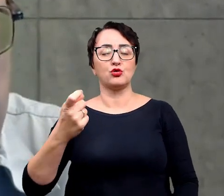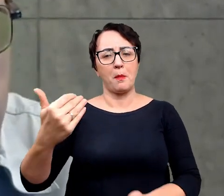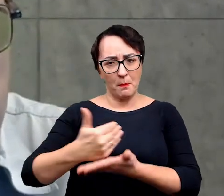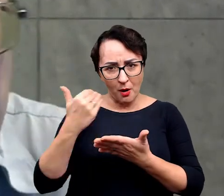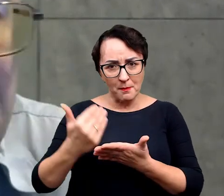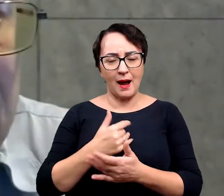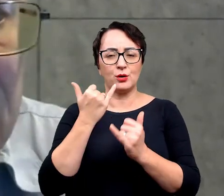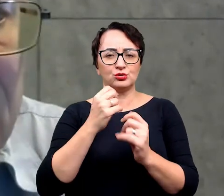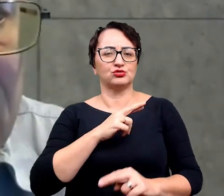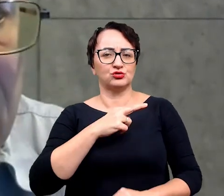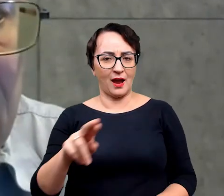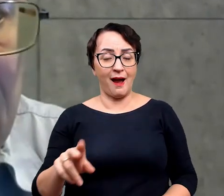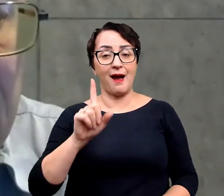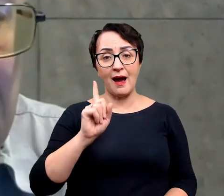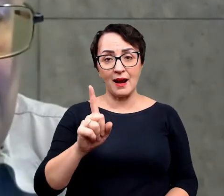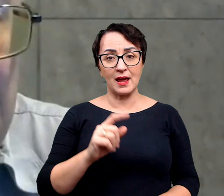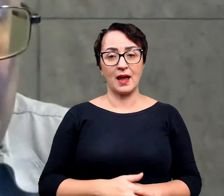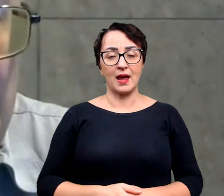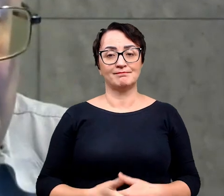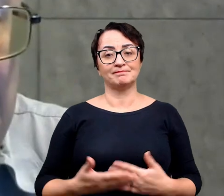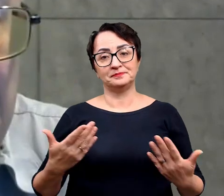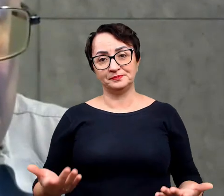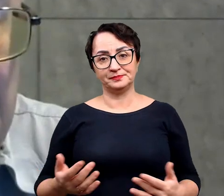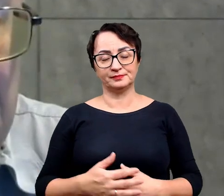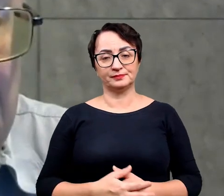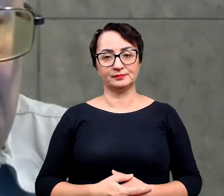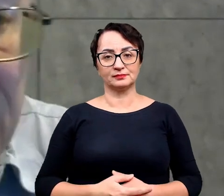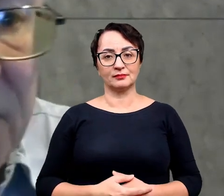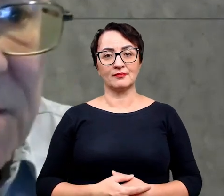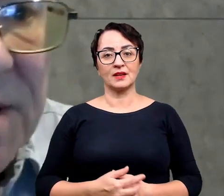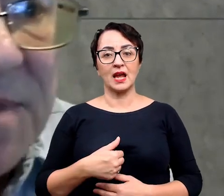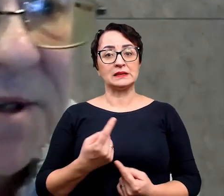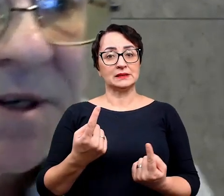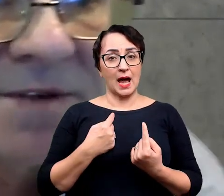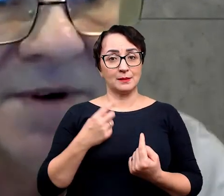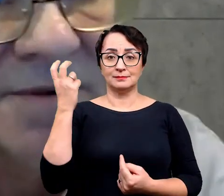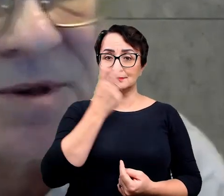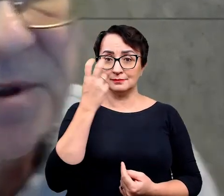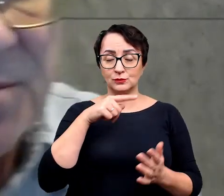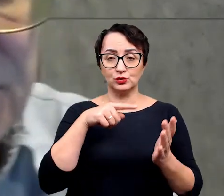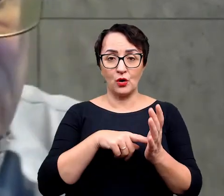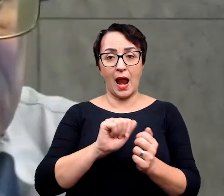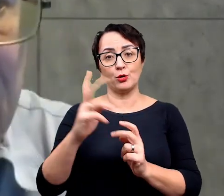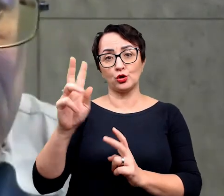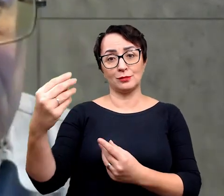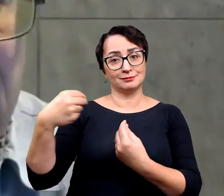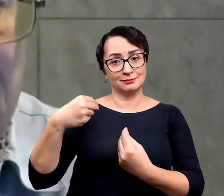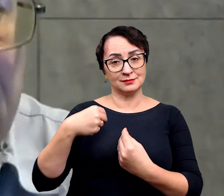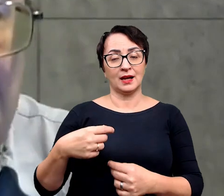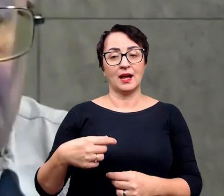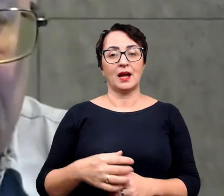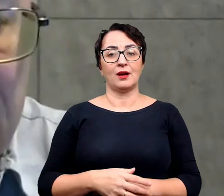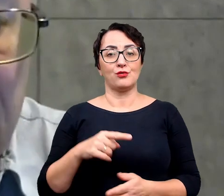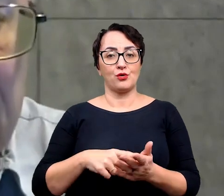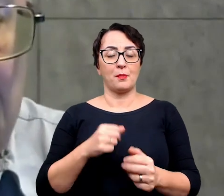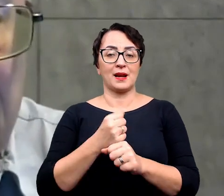innych, innych rzeczach, no ale to się, ja, ja się sam zainteresowałem, czy może mnie zainteresowano